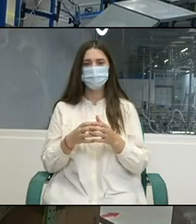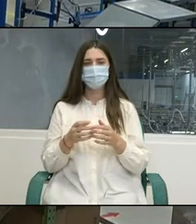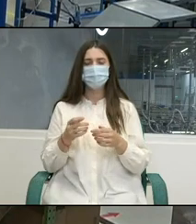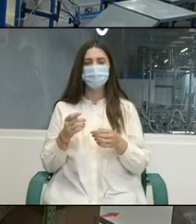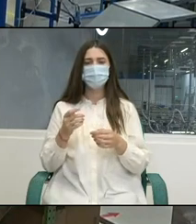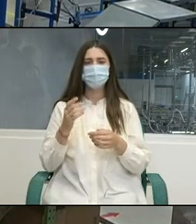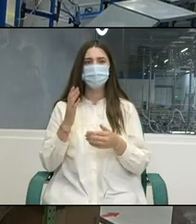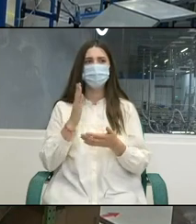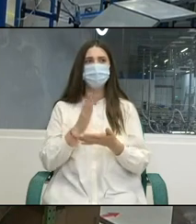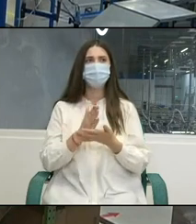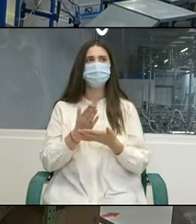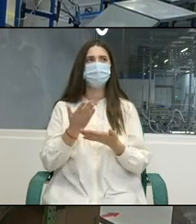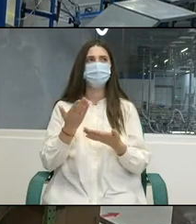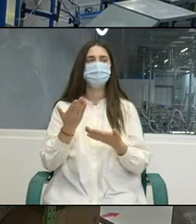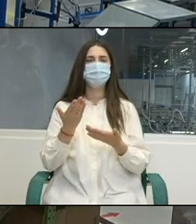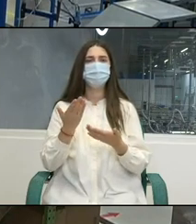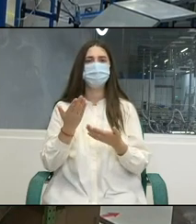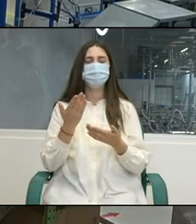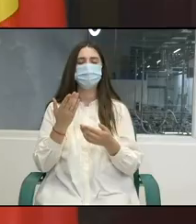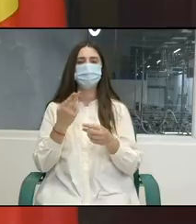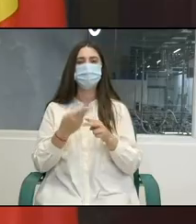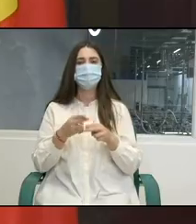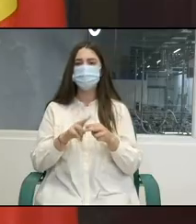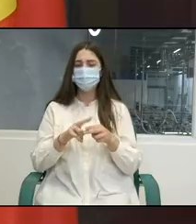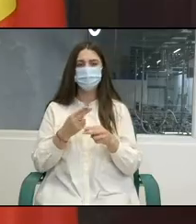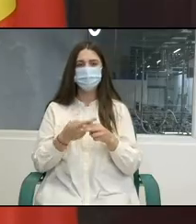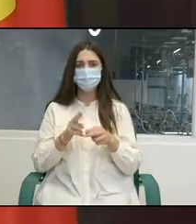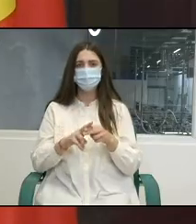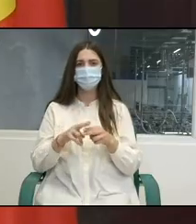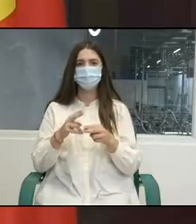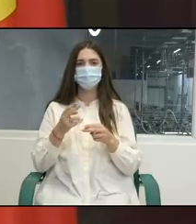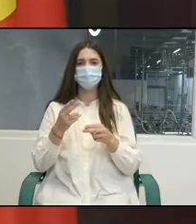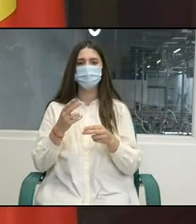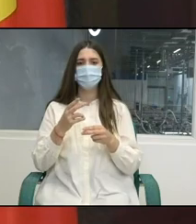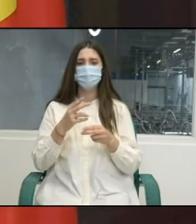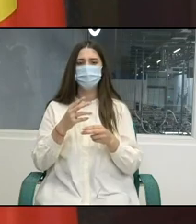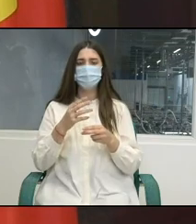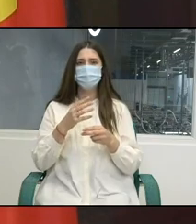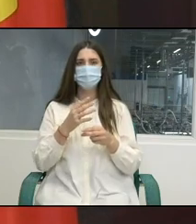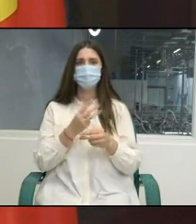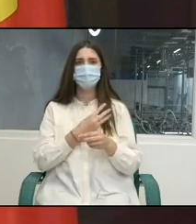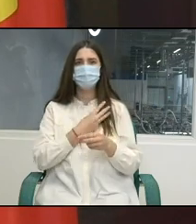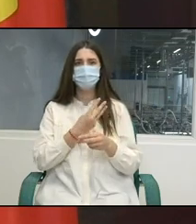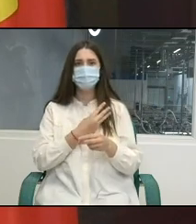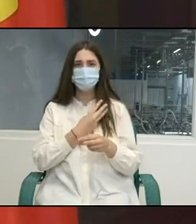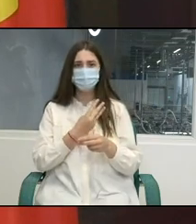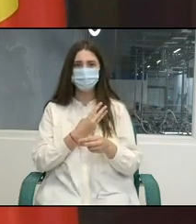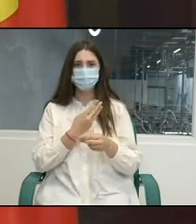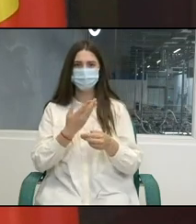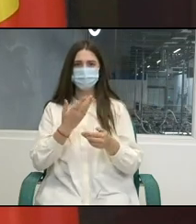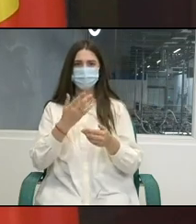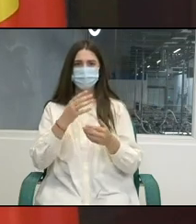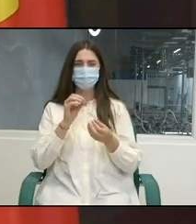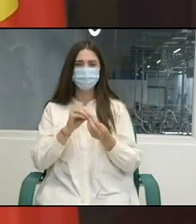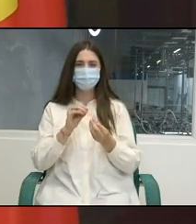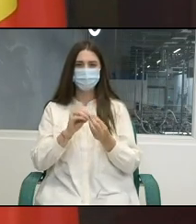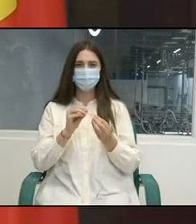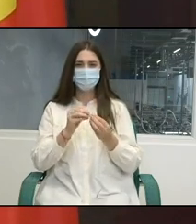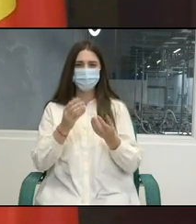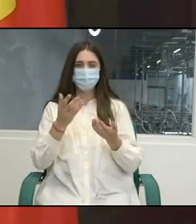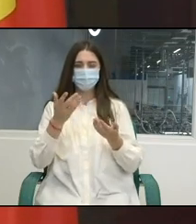simbolică, pentru că întâi de toate ne-am dorit să ieșim cumva din cadrul monoton al selelor de